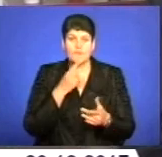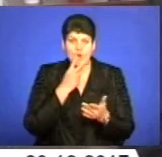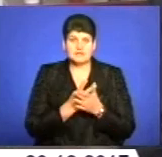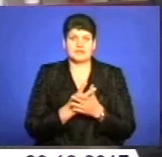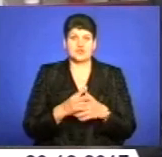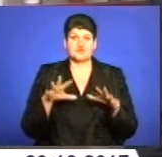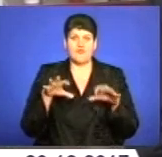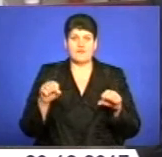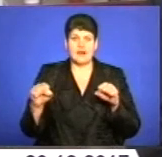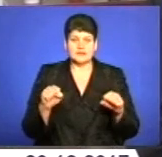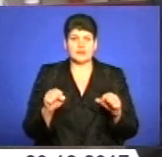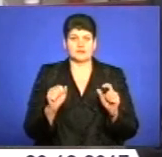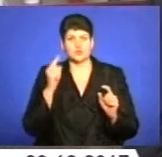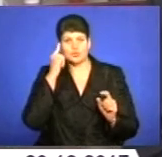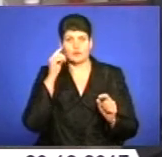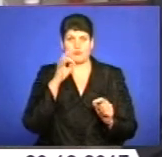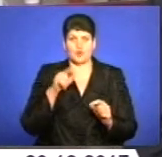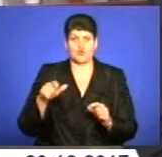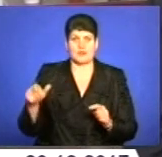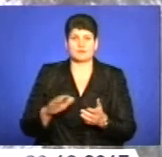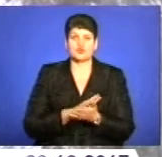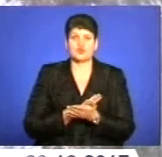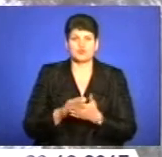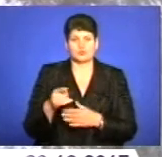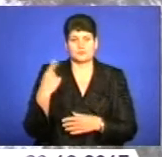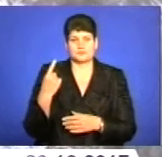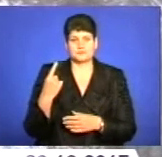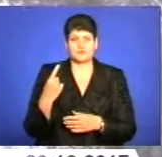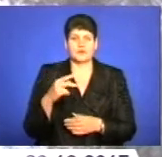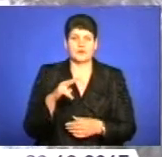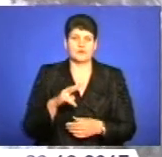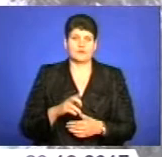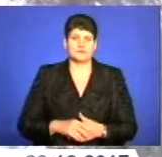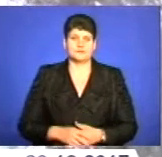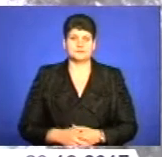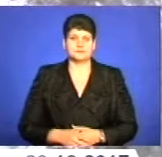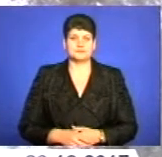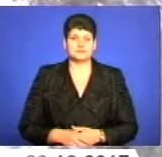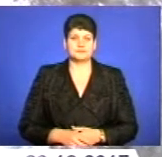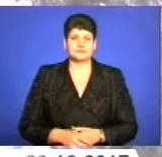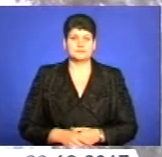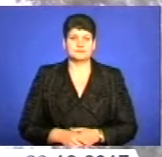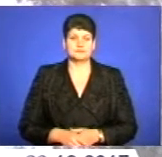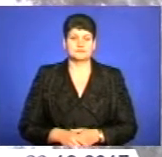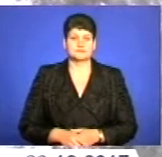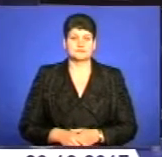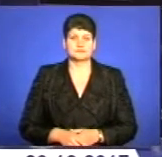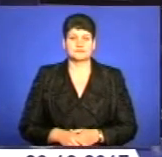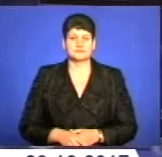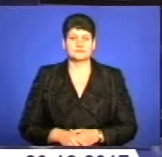дбає про людей, про частину Тернопільського ставу. Любов Гадомська, Андрій Прокопів, Вісті ТТБ